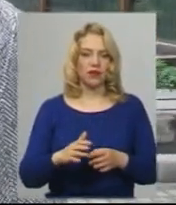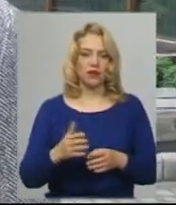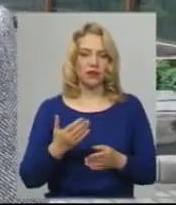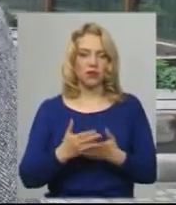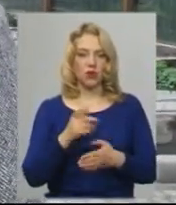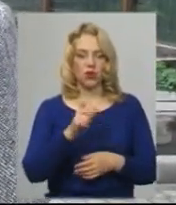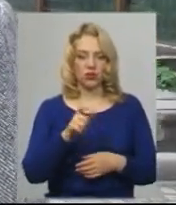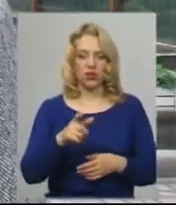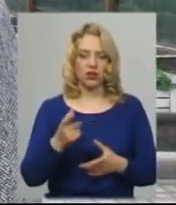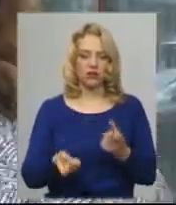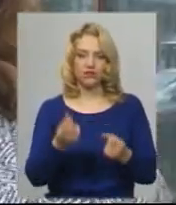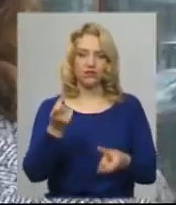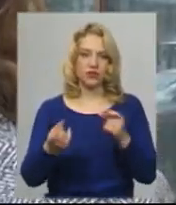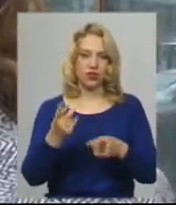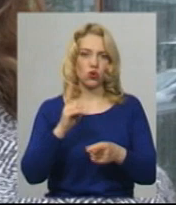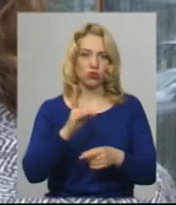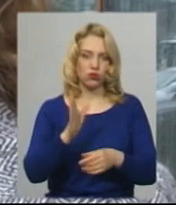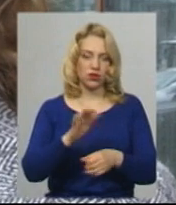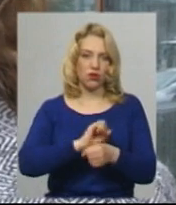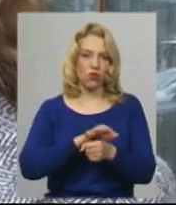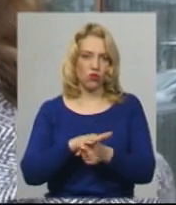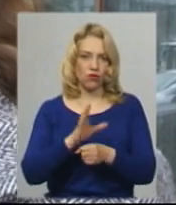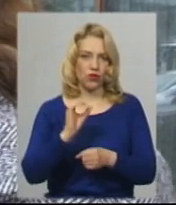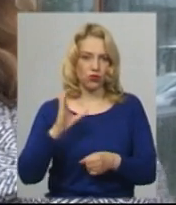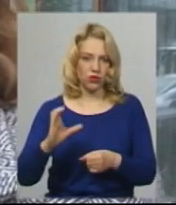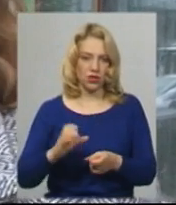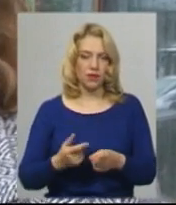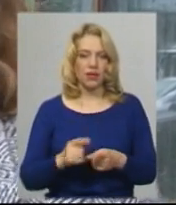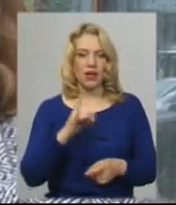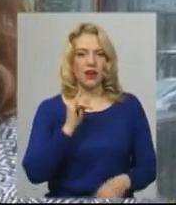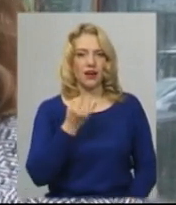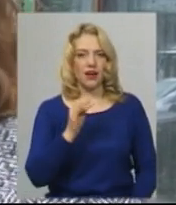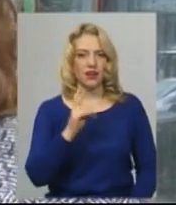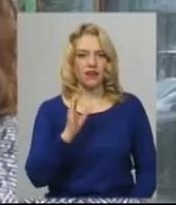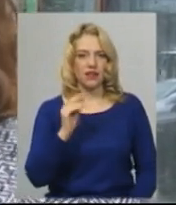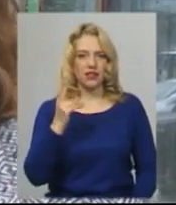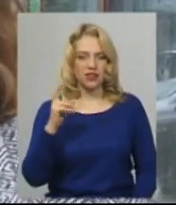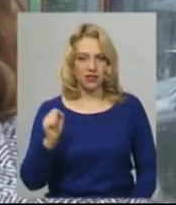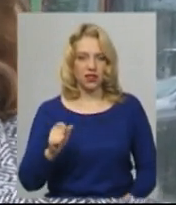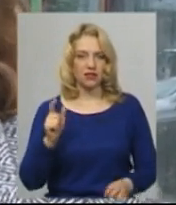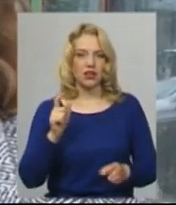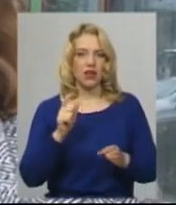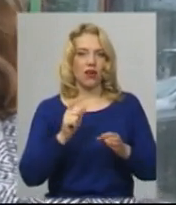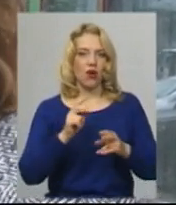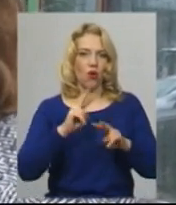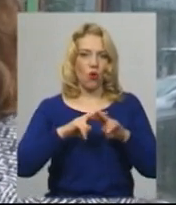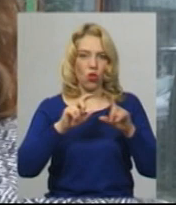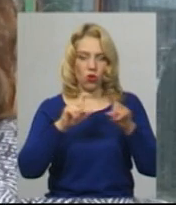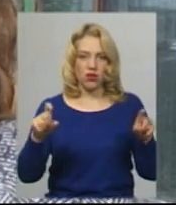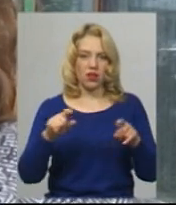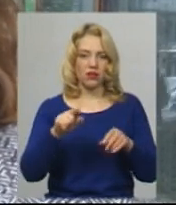осіб з підозрою на коронавірус. Риківецькій виправній колонії там визначено 8 ліжкомість, однак це є